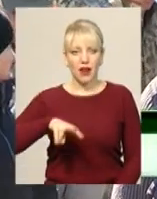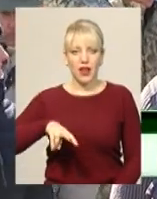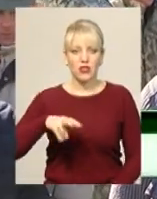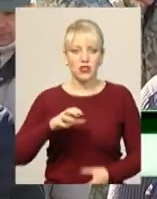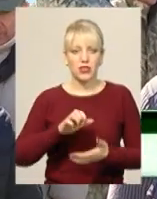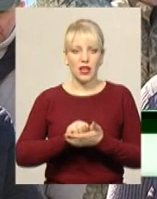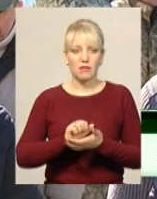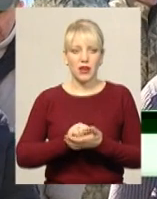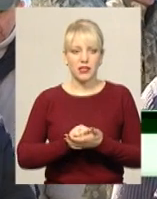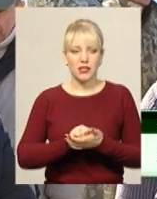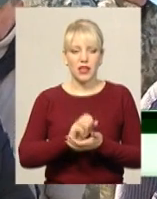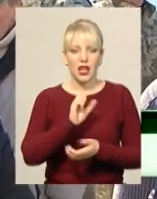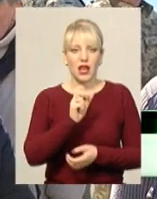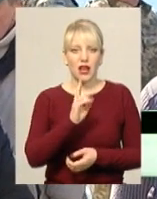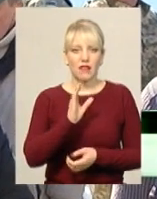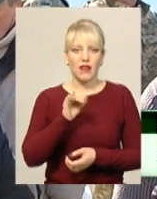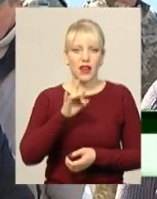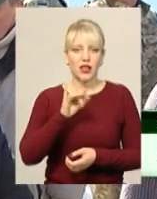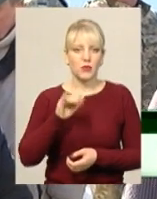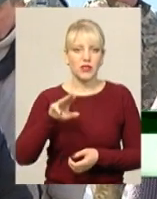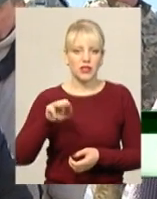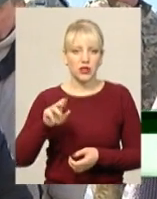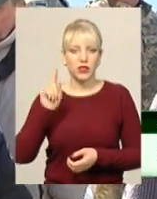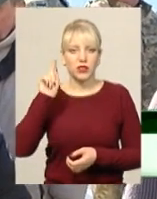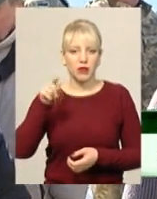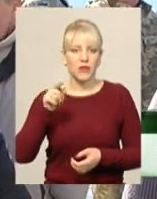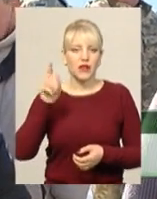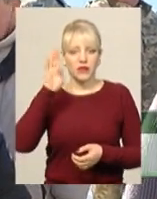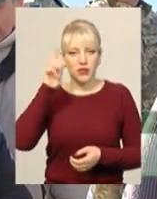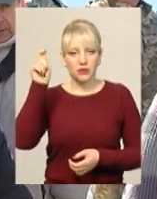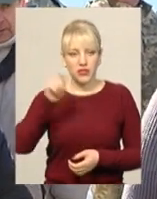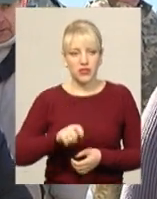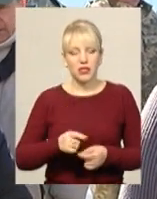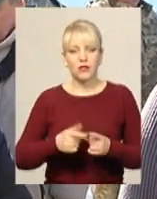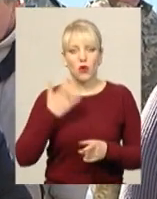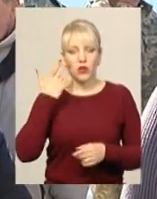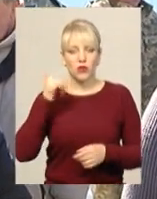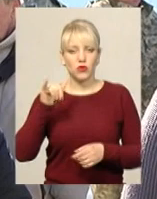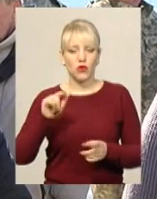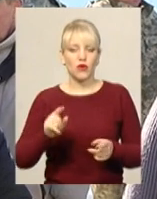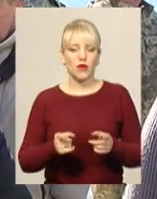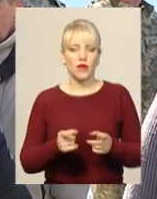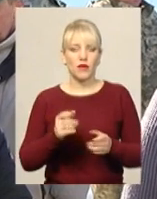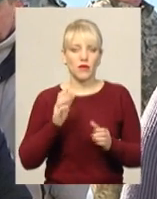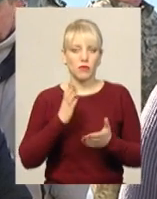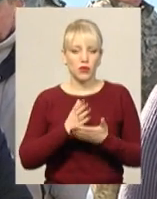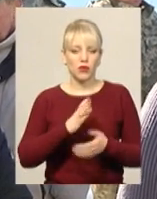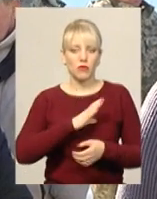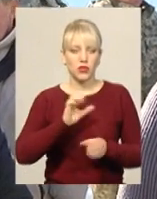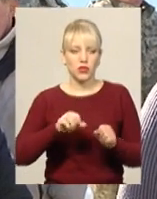й займатися акваріумістикою і там. Тобто він приїздив, коли в нього видавалися можливості, він приїздив до